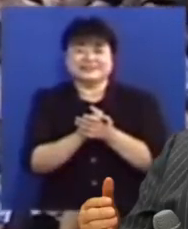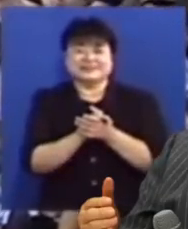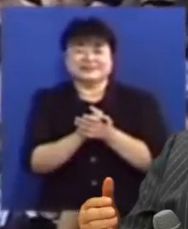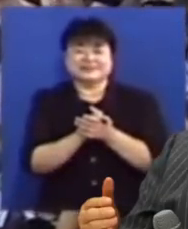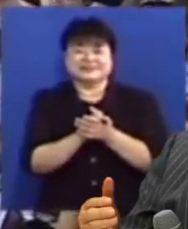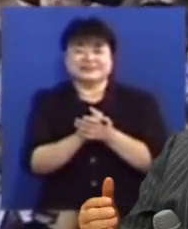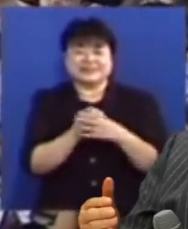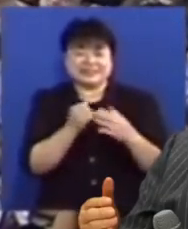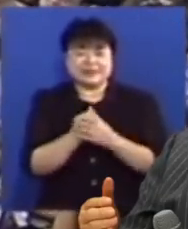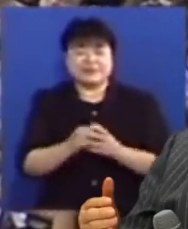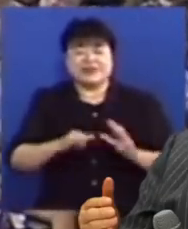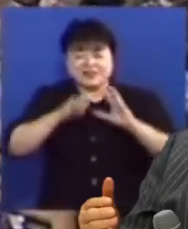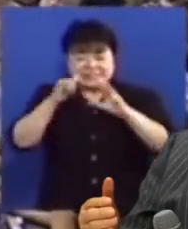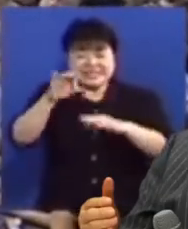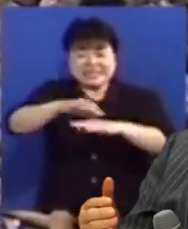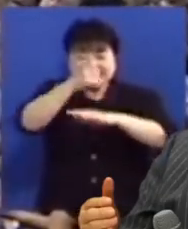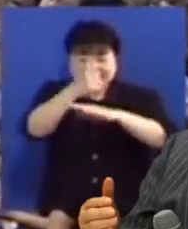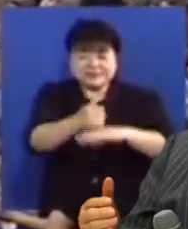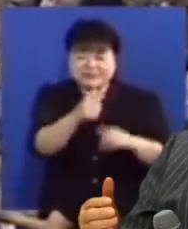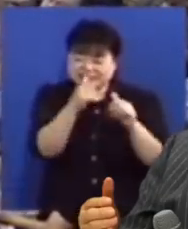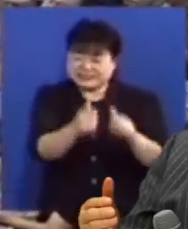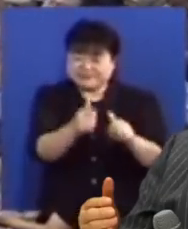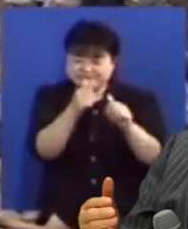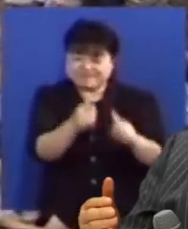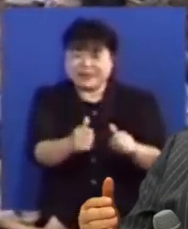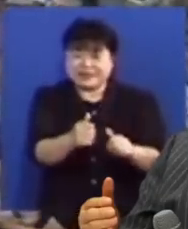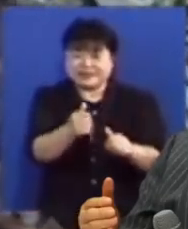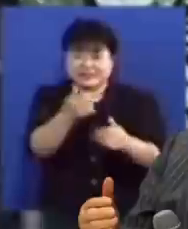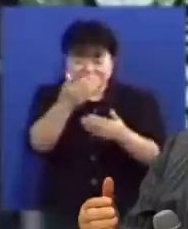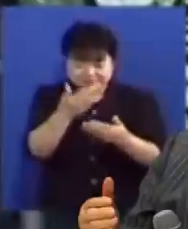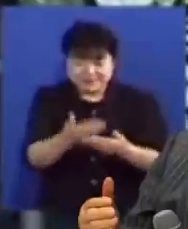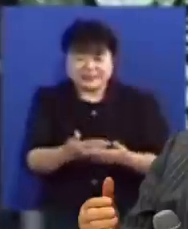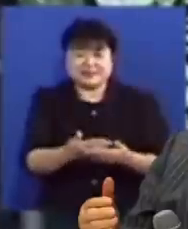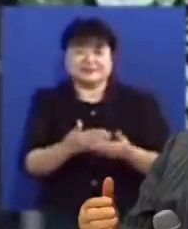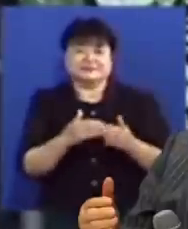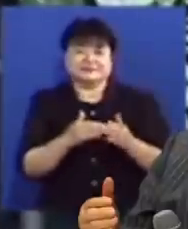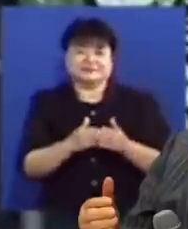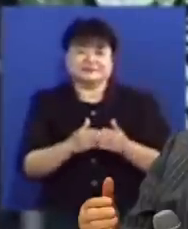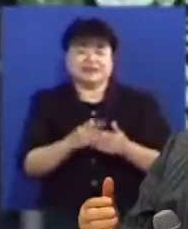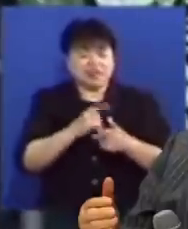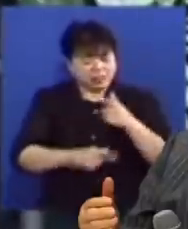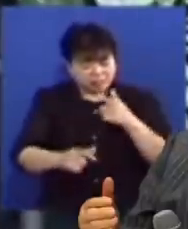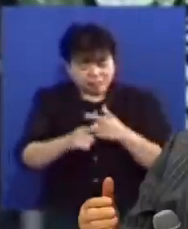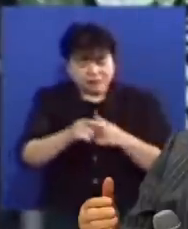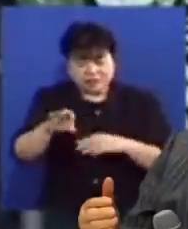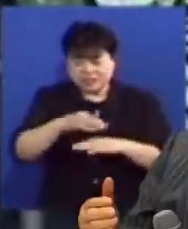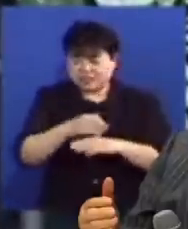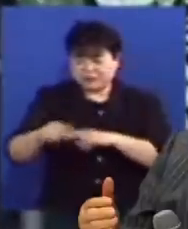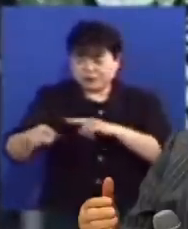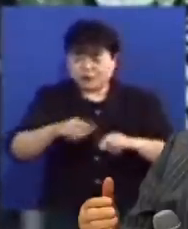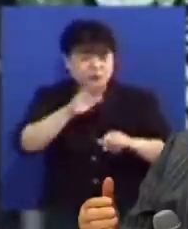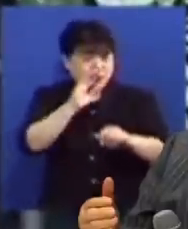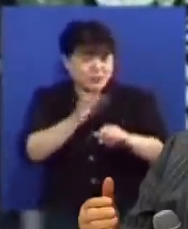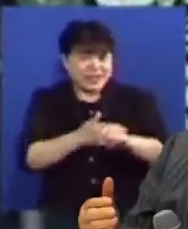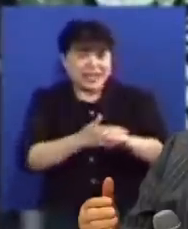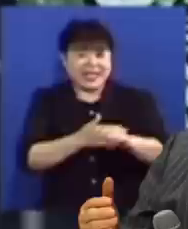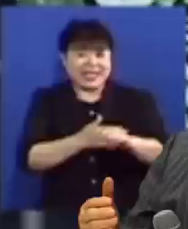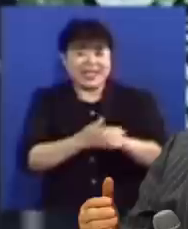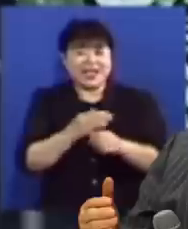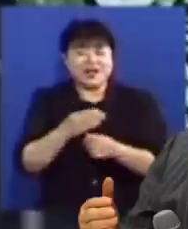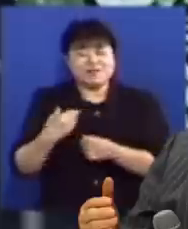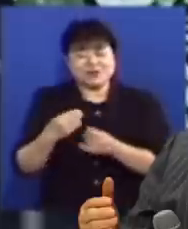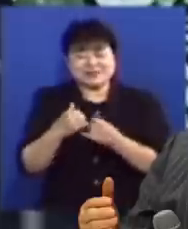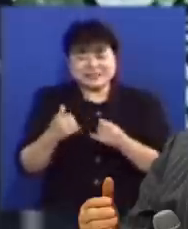그러므로 이 세상 임금이 심판을 받았고 말한 것입니다 더 이상 임금노를 못합니다 모르는